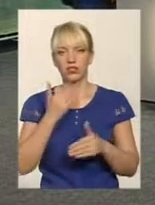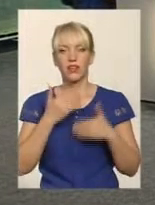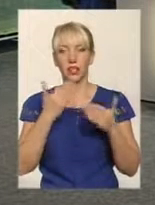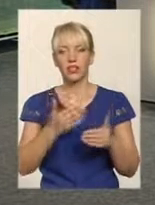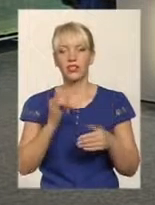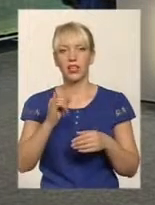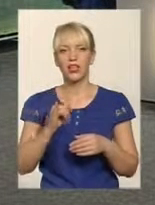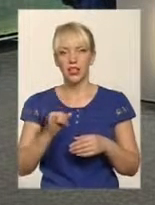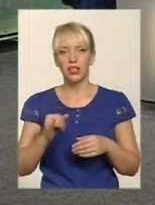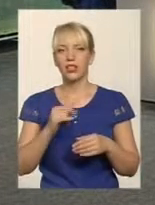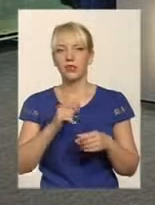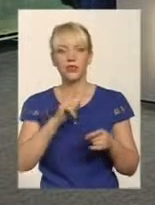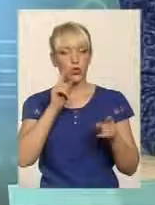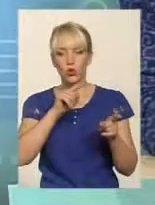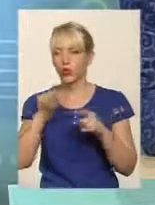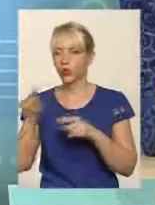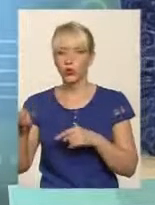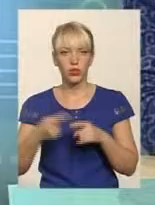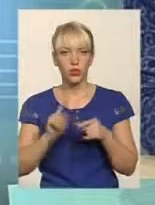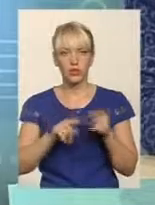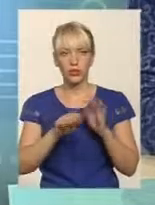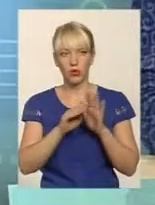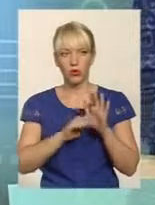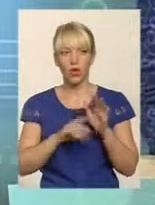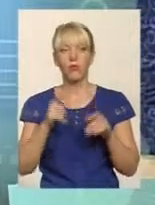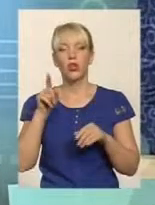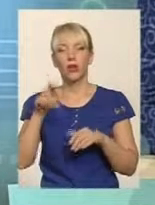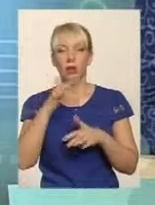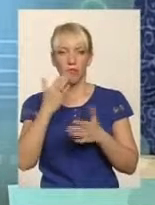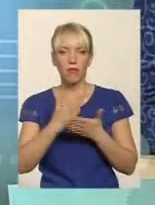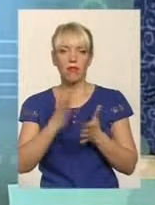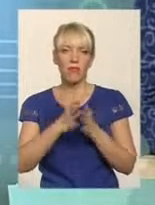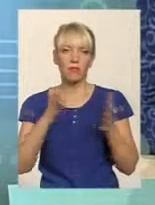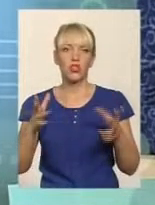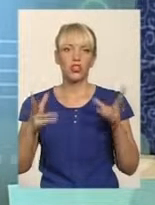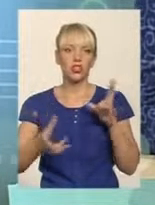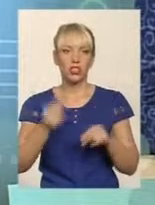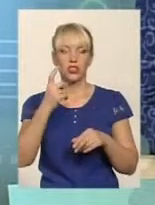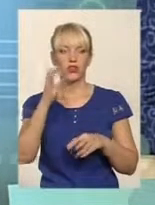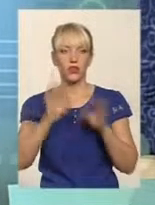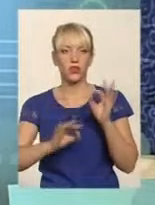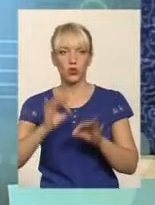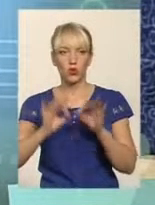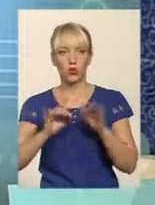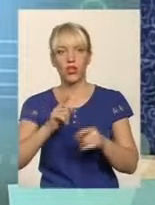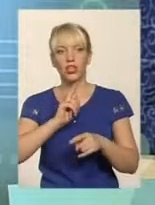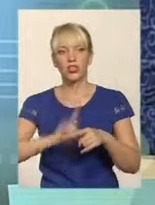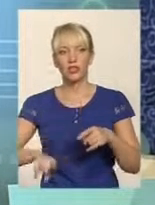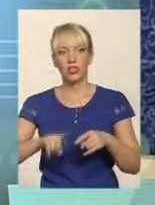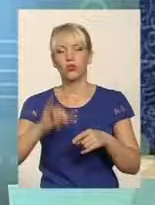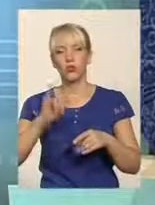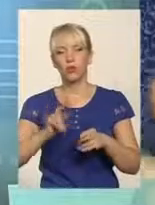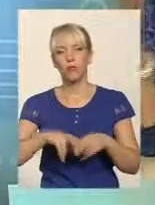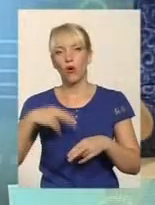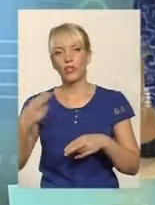зорієнтується, і найшвидше включиться в цю програму, той має найбільші шанси 100% швидко і